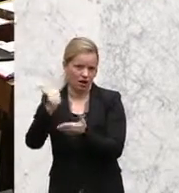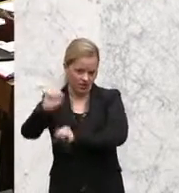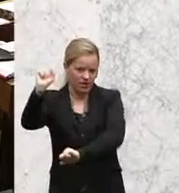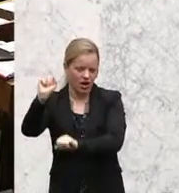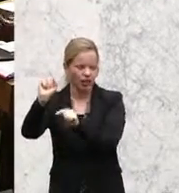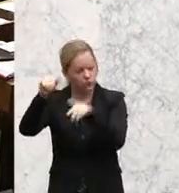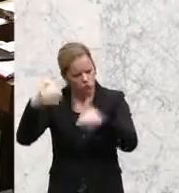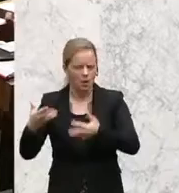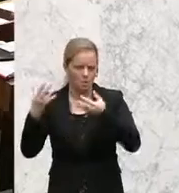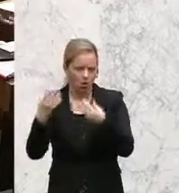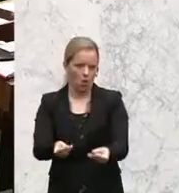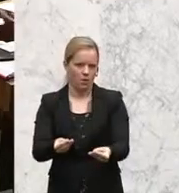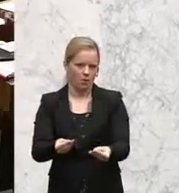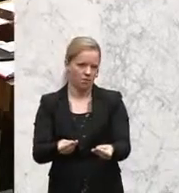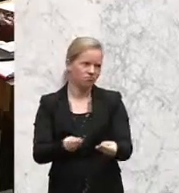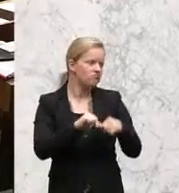eingeladen, meine Damen und Herren.